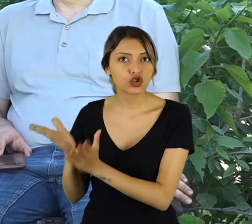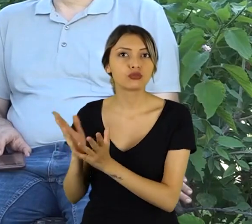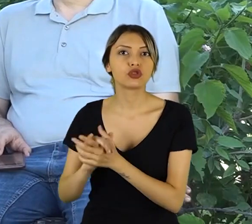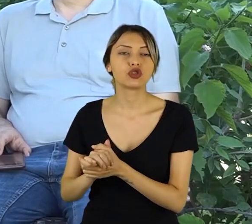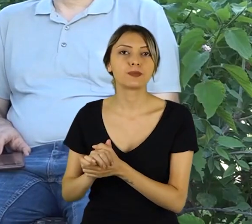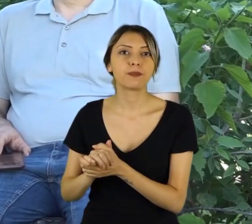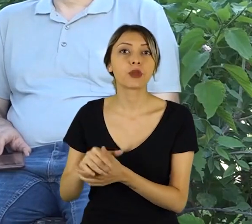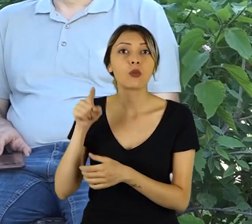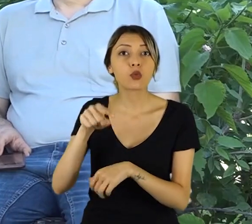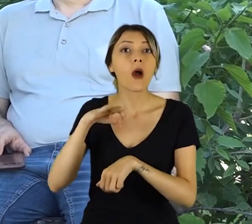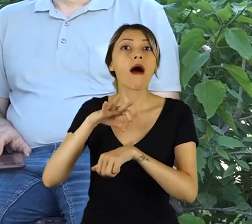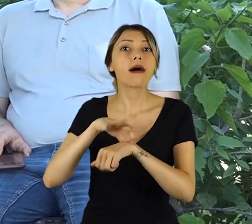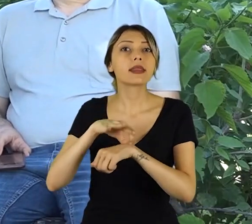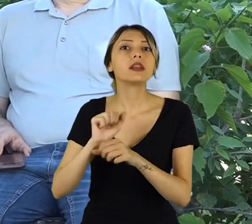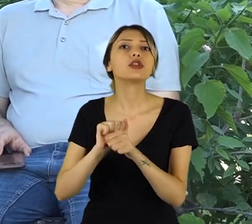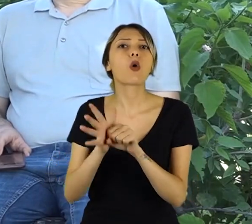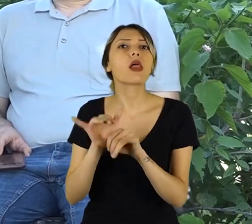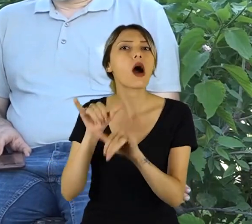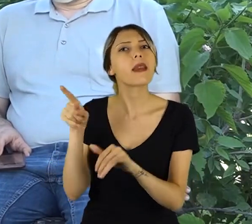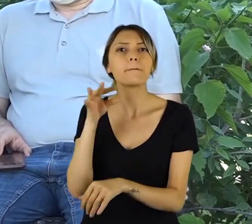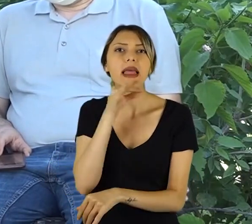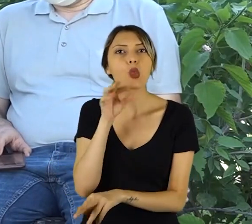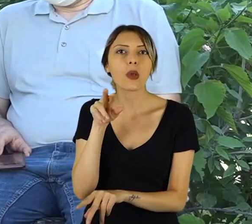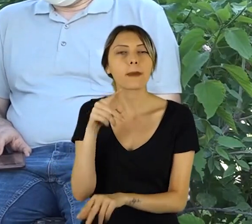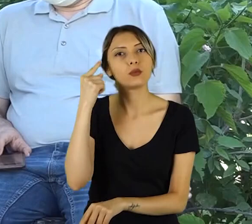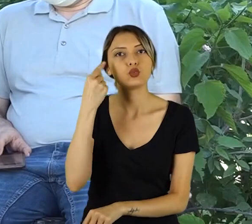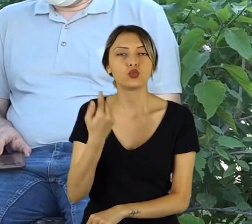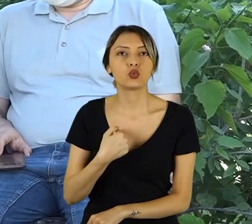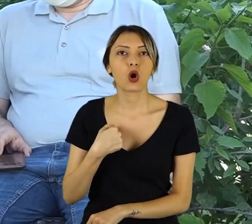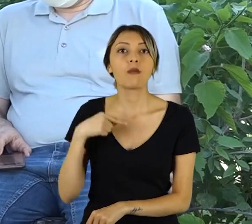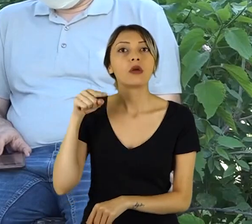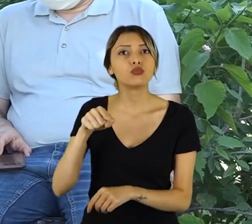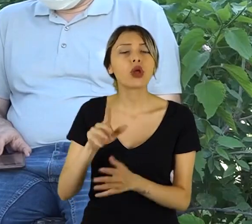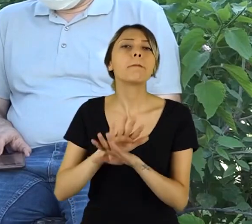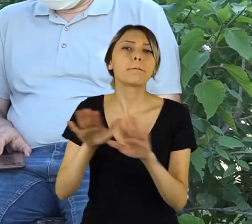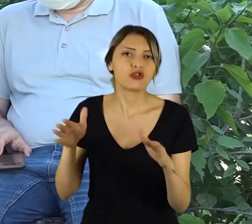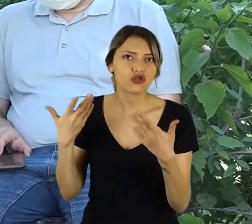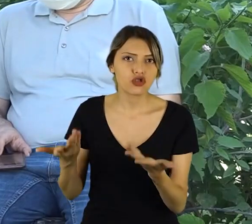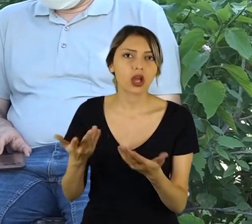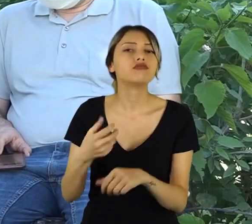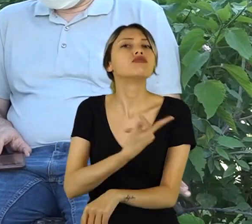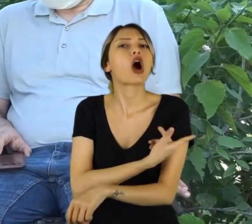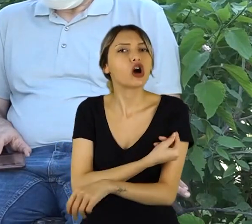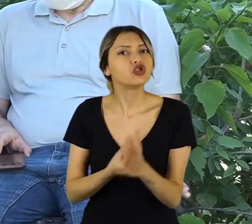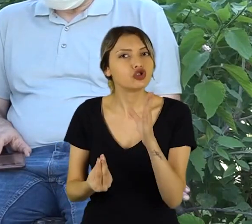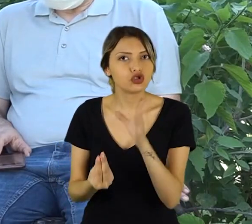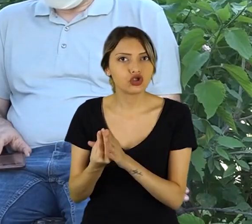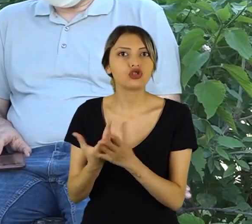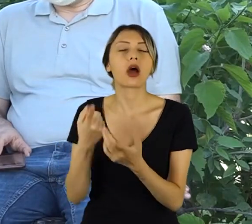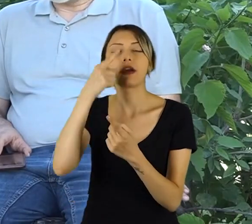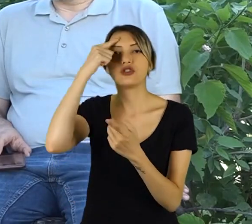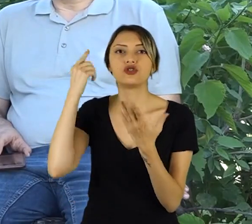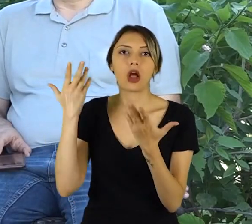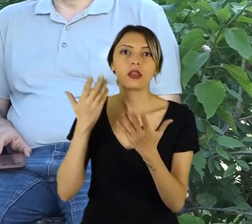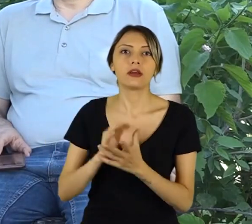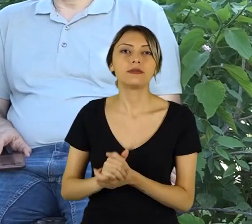Bu hastalık da sanki buna benziyor gibi geliyor bana. Bunu da aşacaklar, aşısı da çıkacak inşallah.